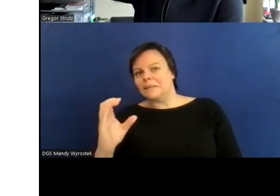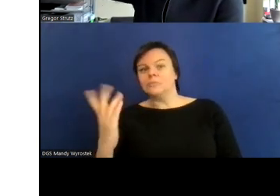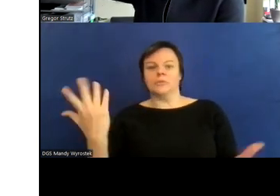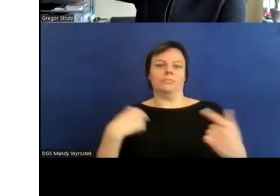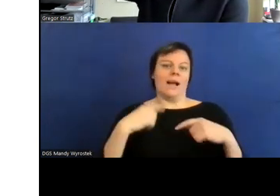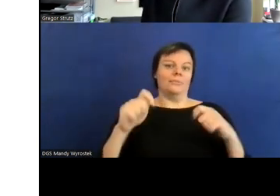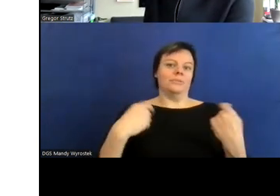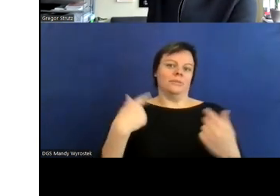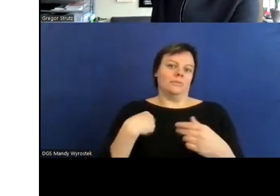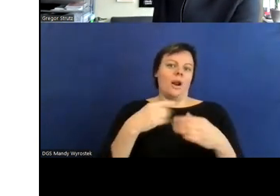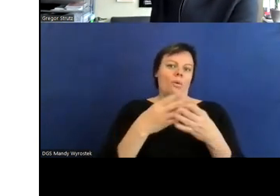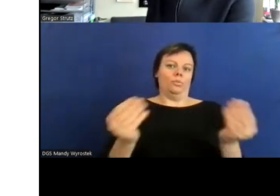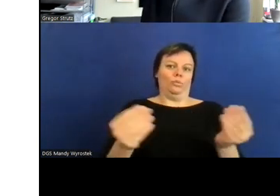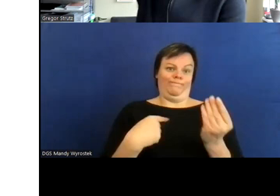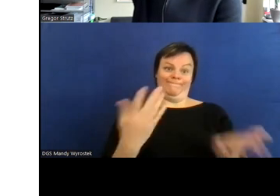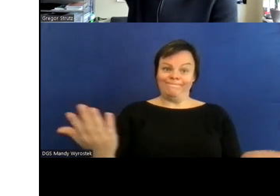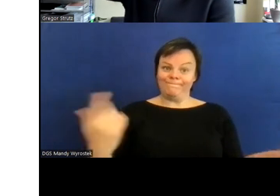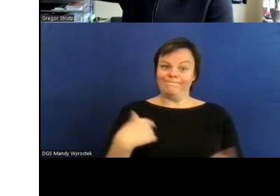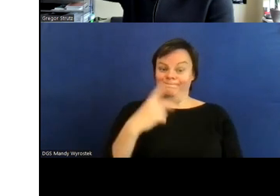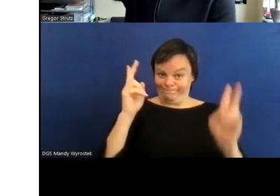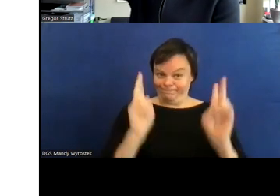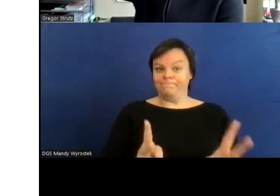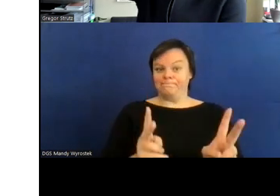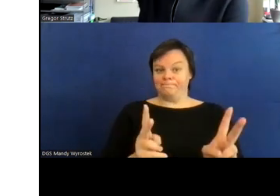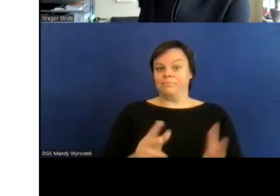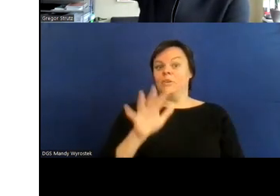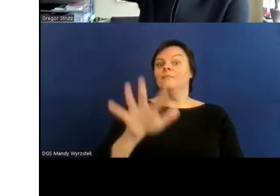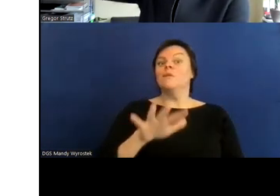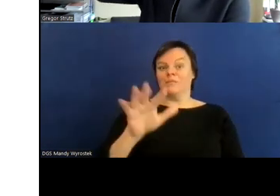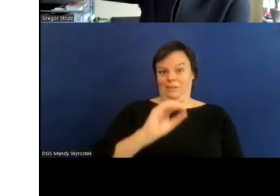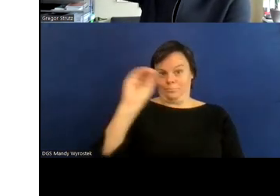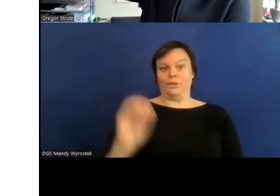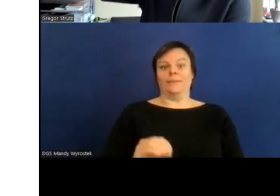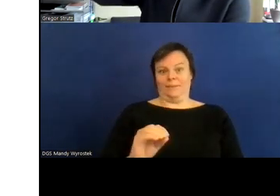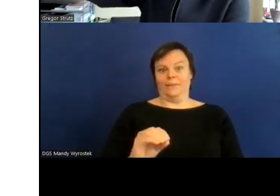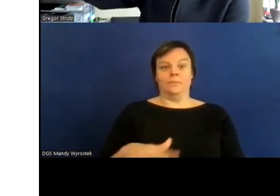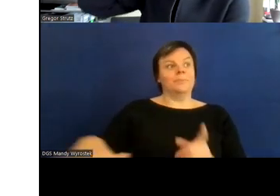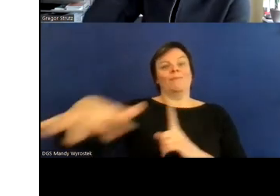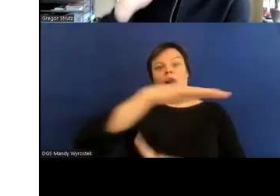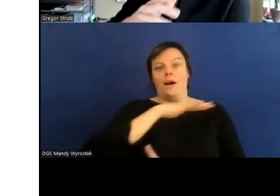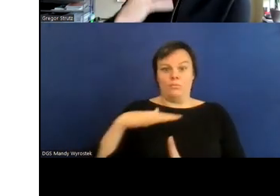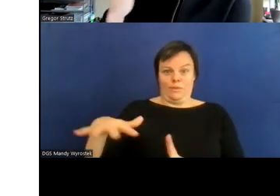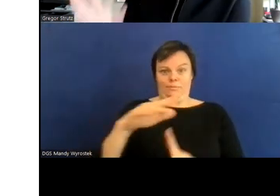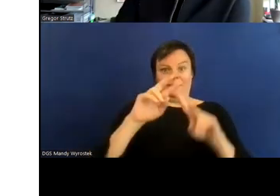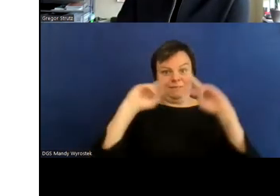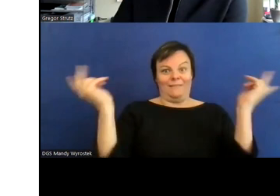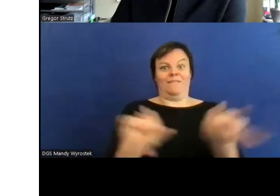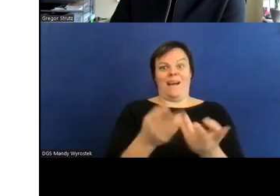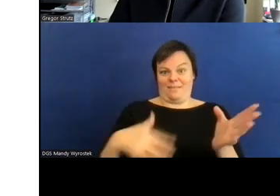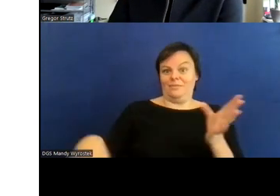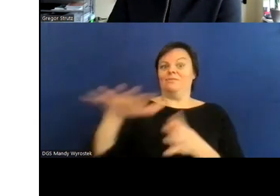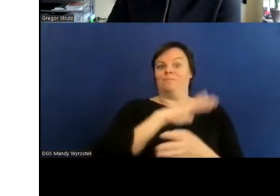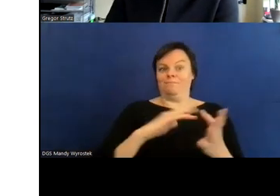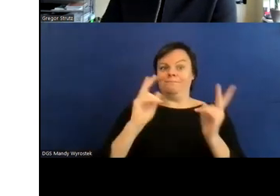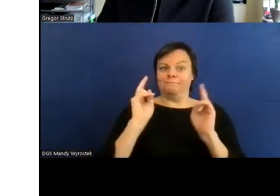erzählen dass tatsächlich 15 prozent der bevölkerung weltweit eine wie